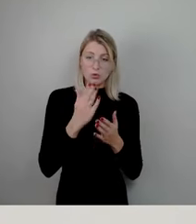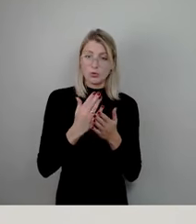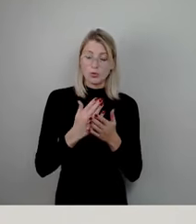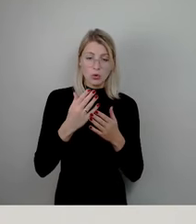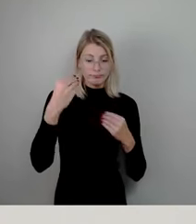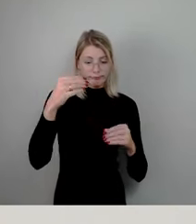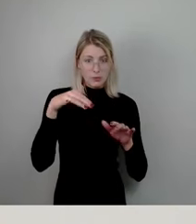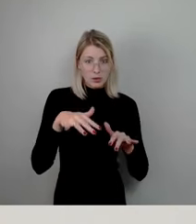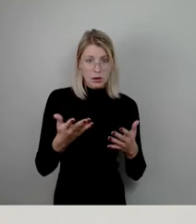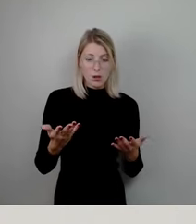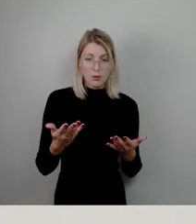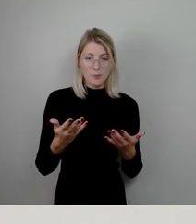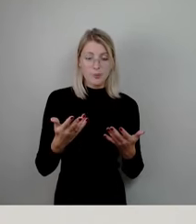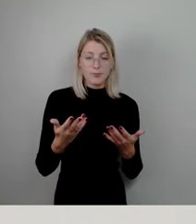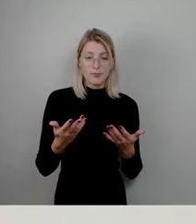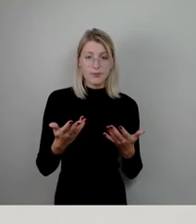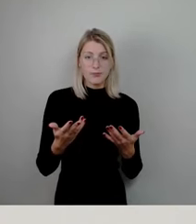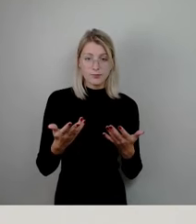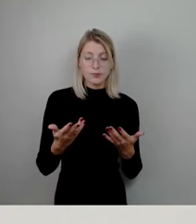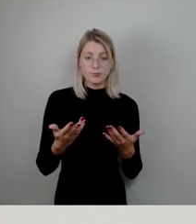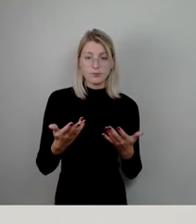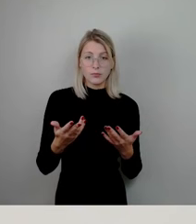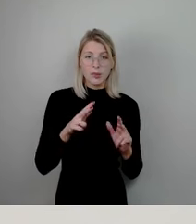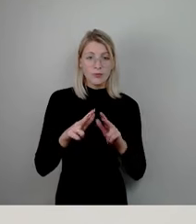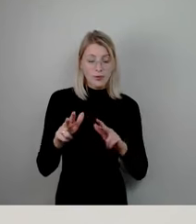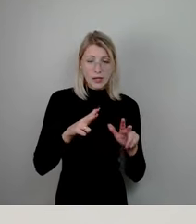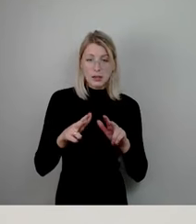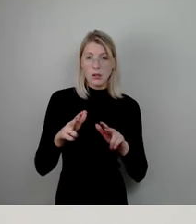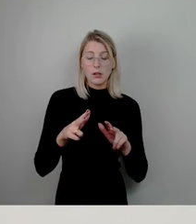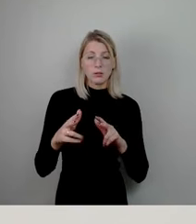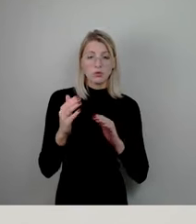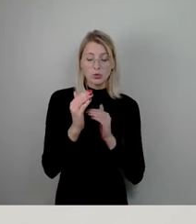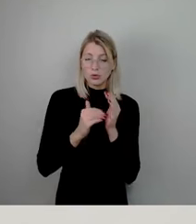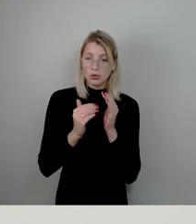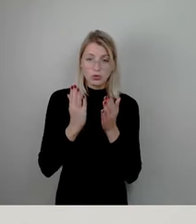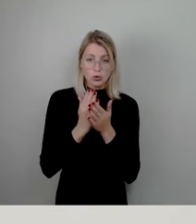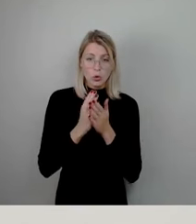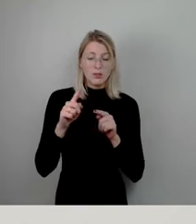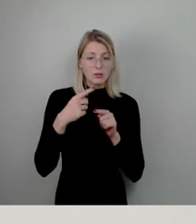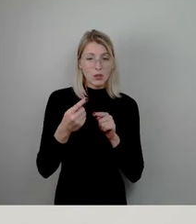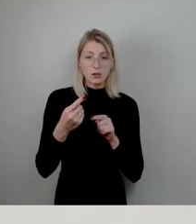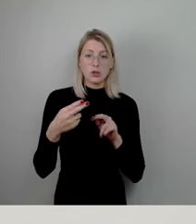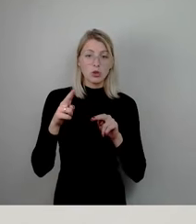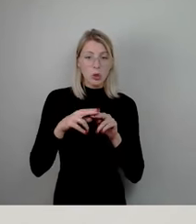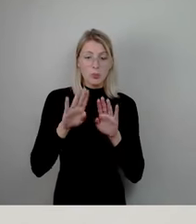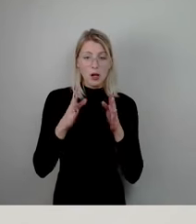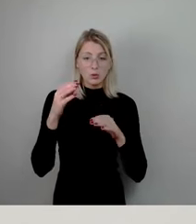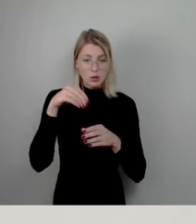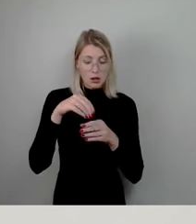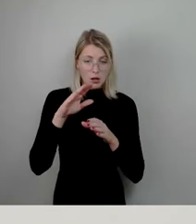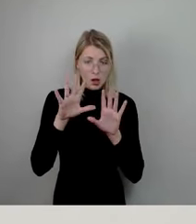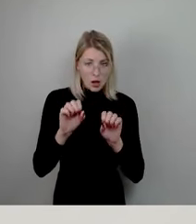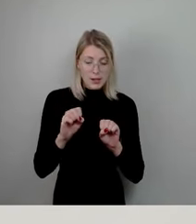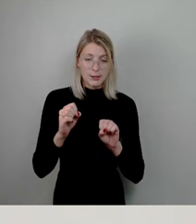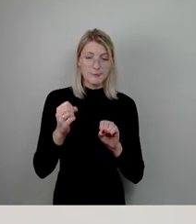Verkehrsinfrastruktur und in die Brücken im nächsten Doppelhaushalt drin. Insofern kann man an keiner Stelle sagen, dass